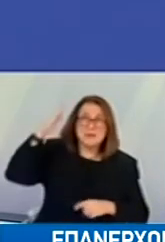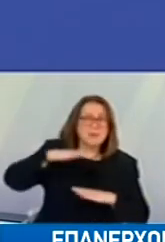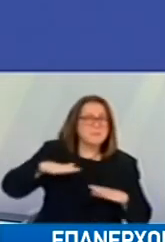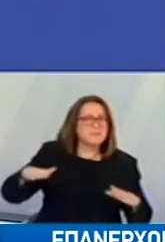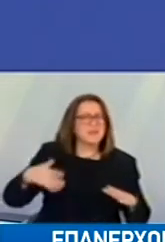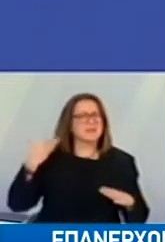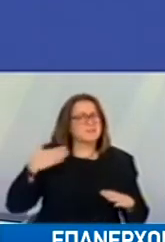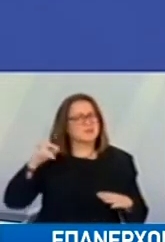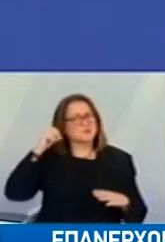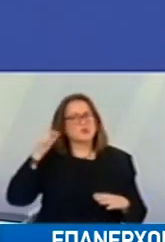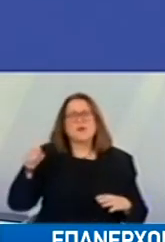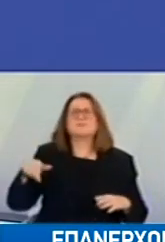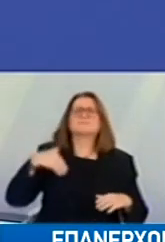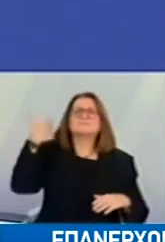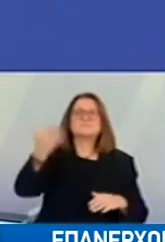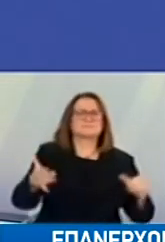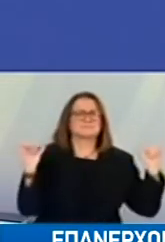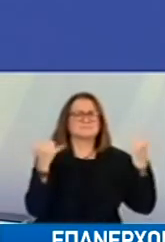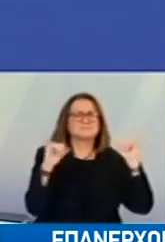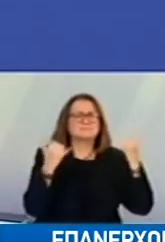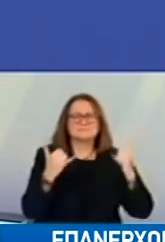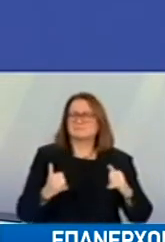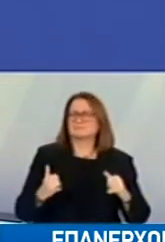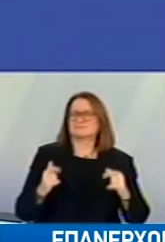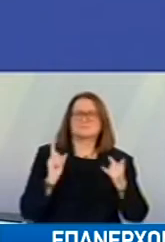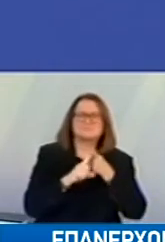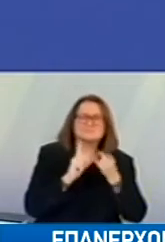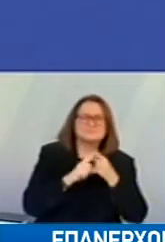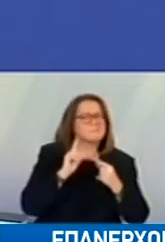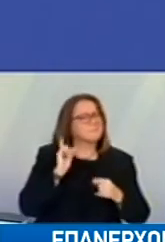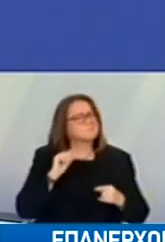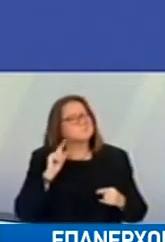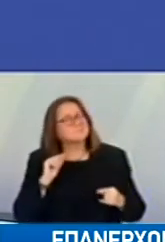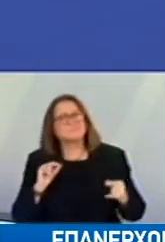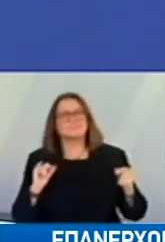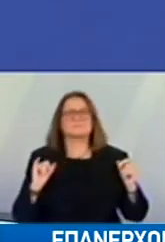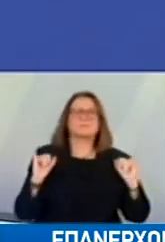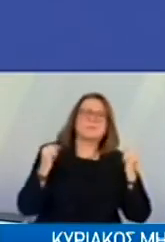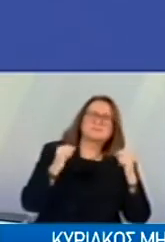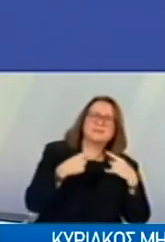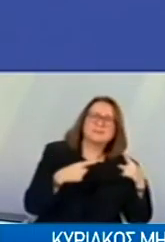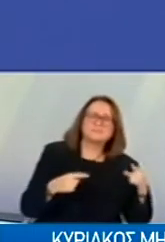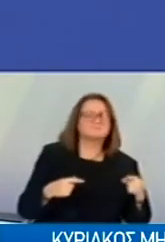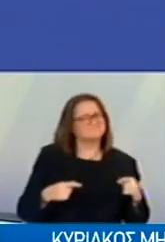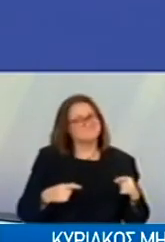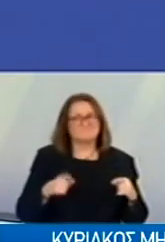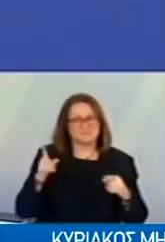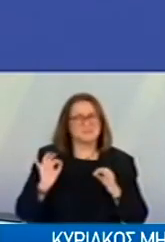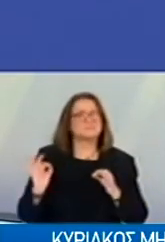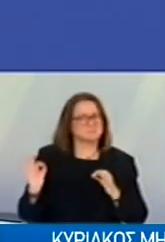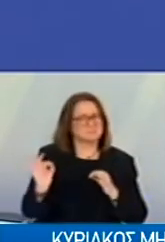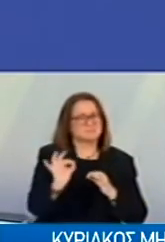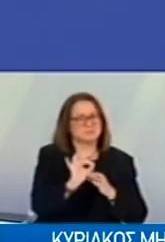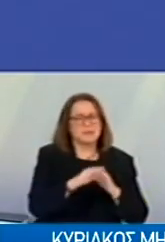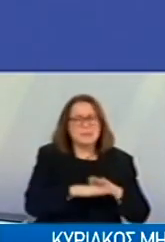αυτή τη στιγμή να ευνοούν τη μετάδοση του ιού πολύ περισσότερο από τα μικρότερα παιδιά. Έχουμε επίσης δεδομένα ότι τα μικρότερα παιδιά είναι λιγότερο μεταδοτικά.